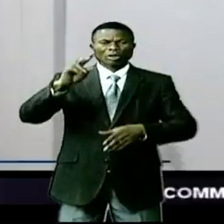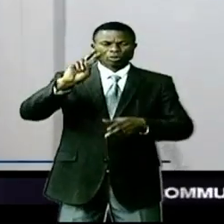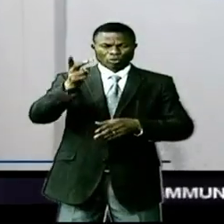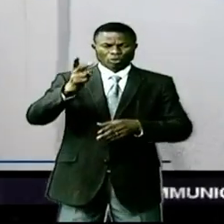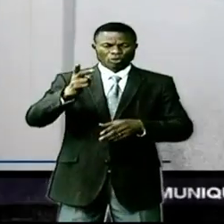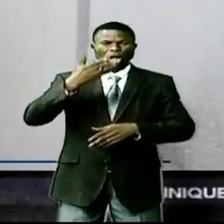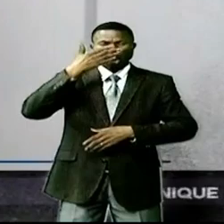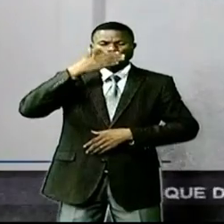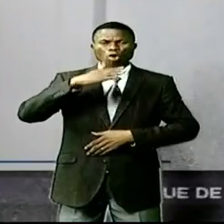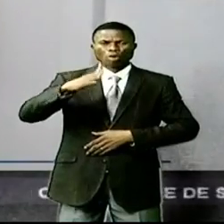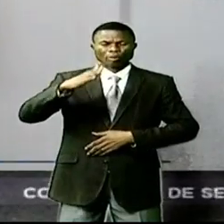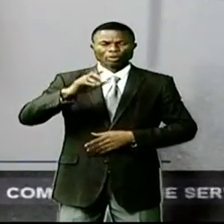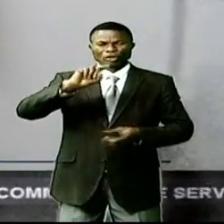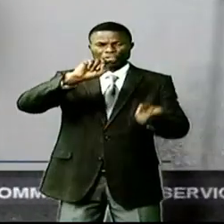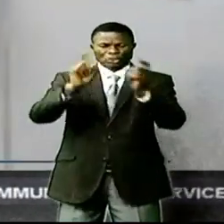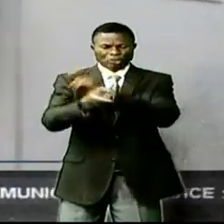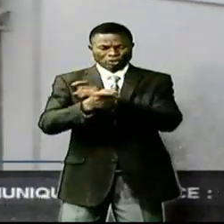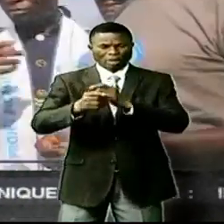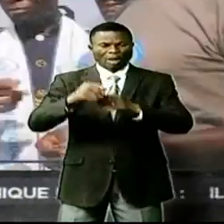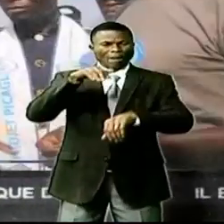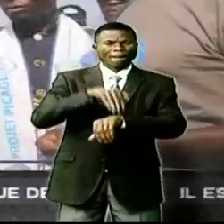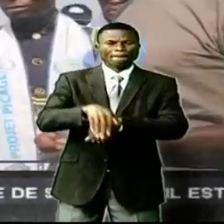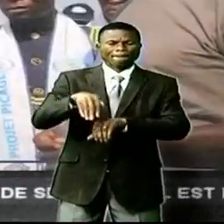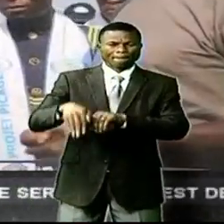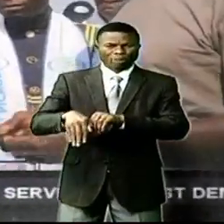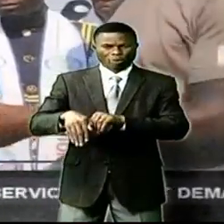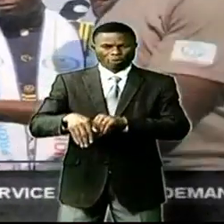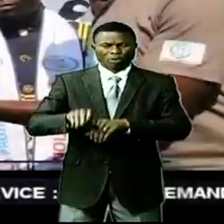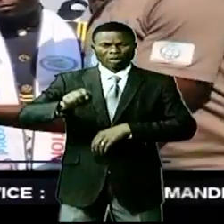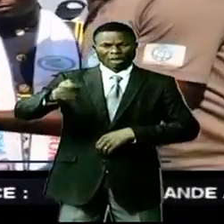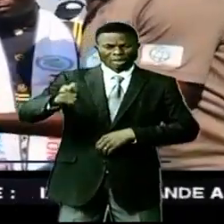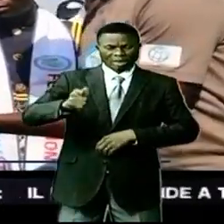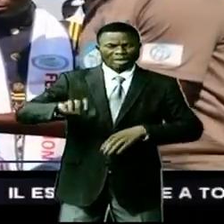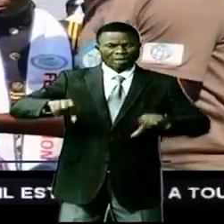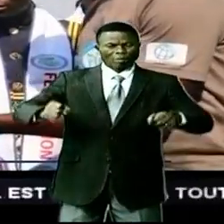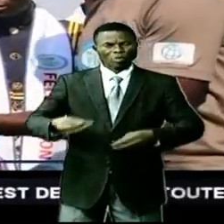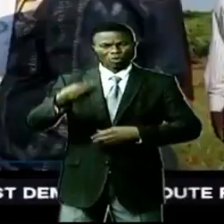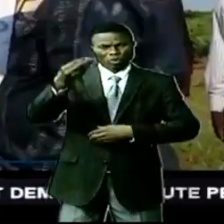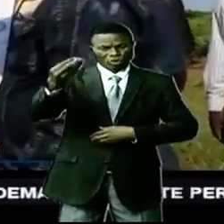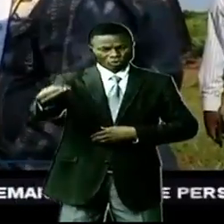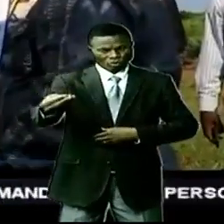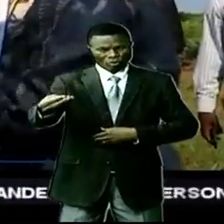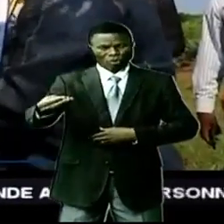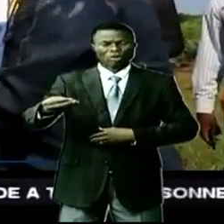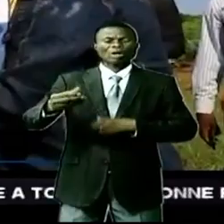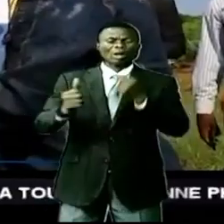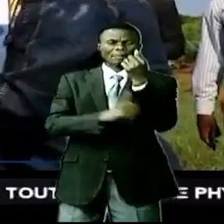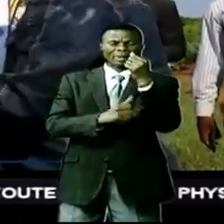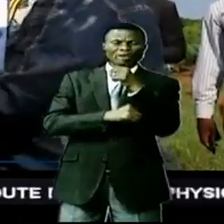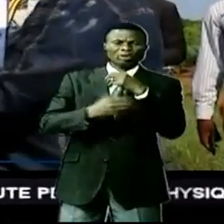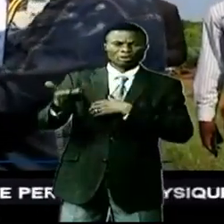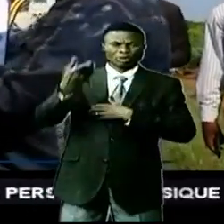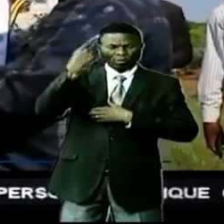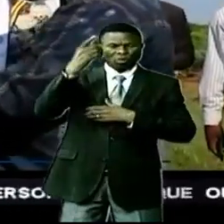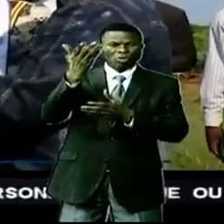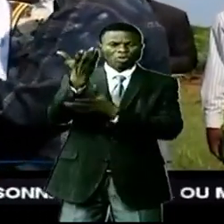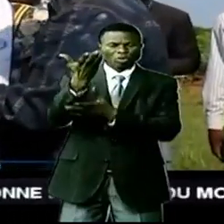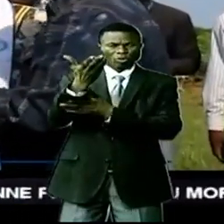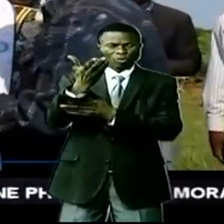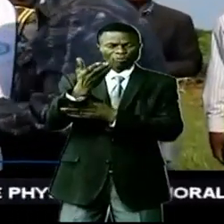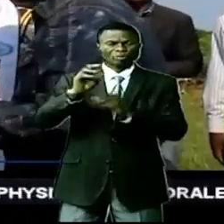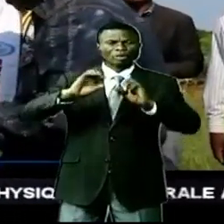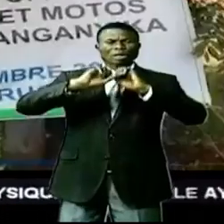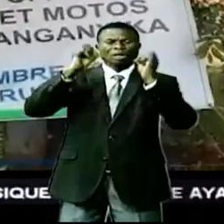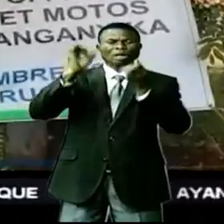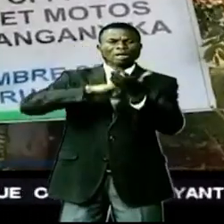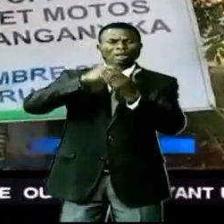centre communautaire de transformation de manioc. Les clés de motos ont été remises également aux bénéficiaires. Pour rappel, Picagel, un